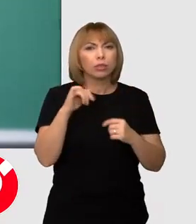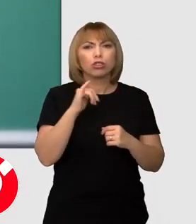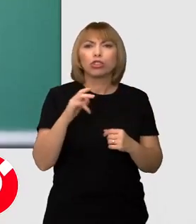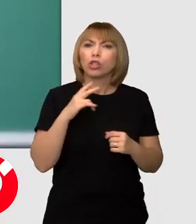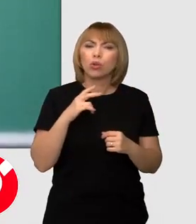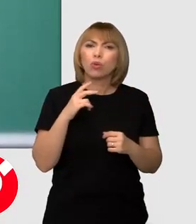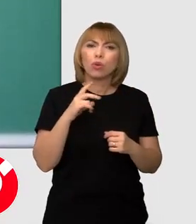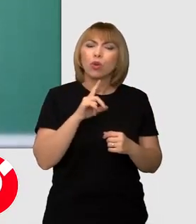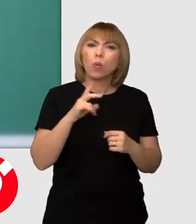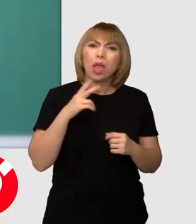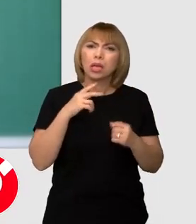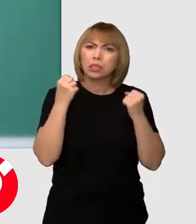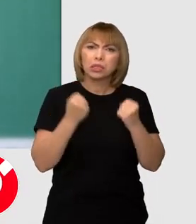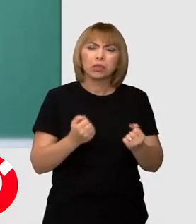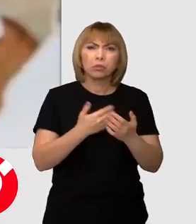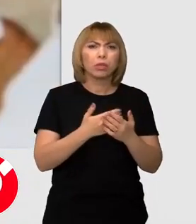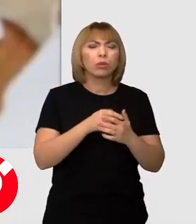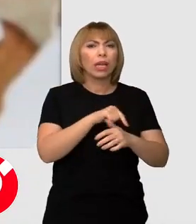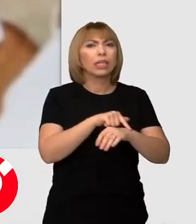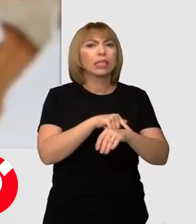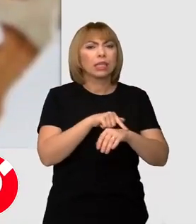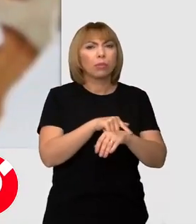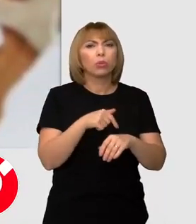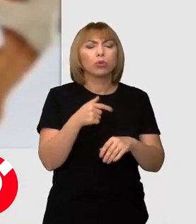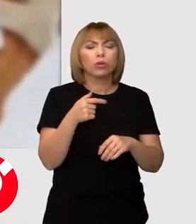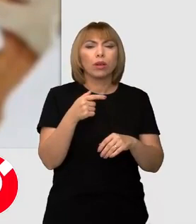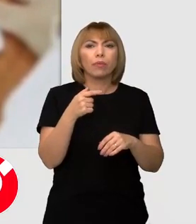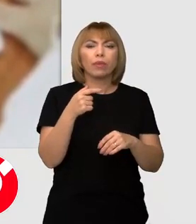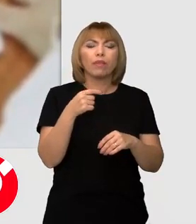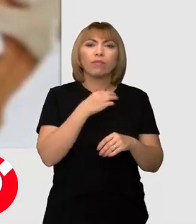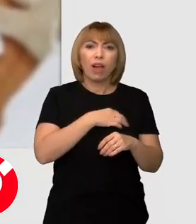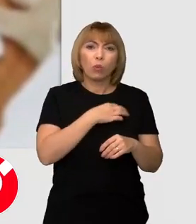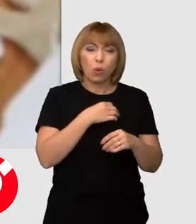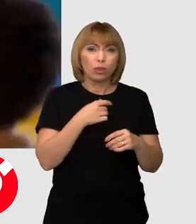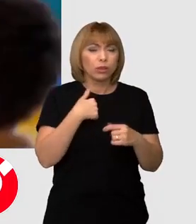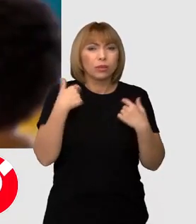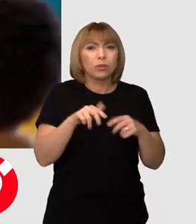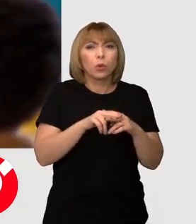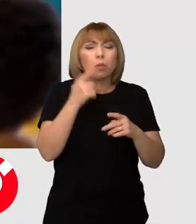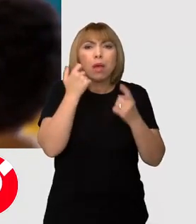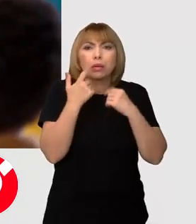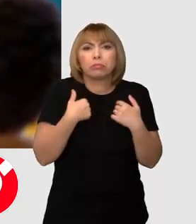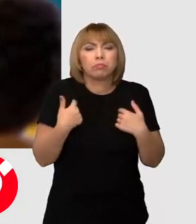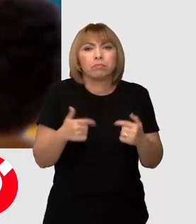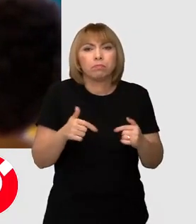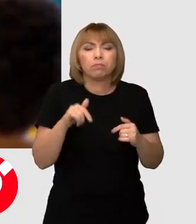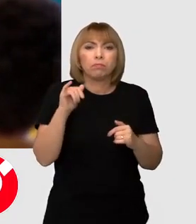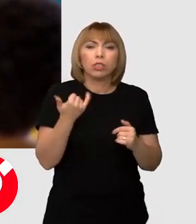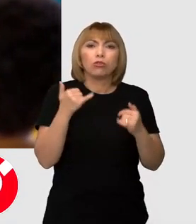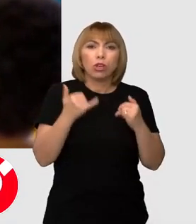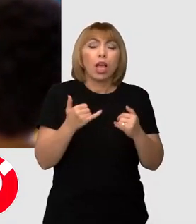destul de greu pentru că în timpul facultății nu am avut cum să acumulez experiență și asta este